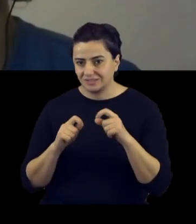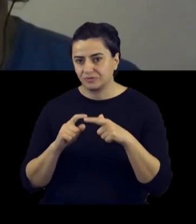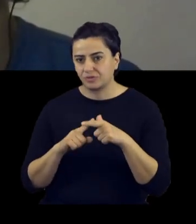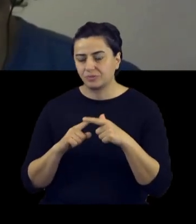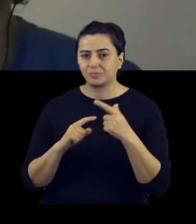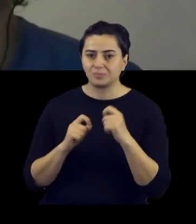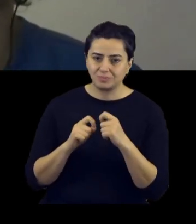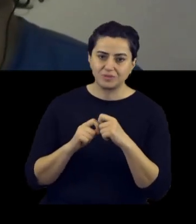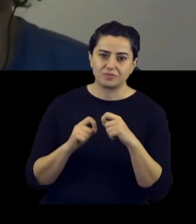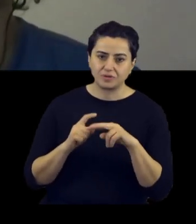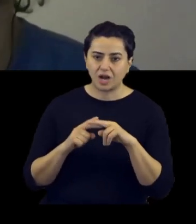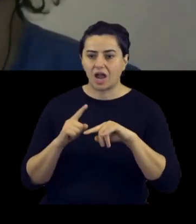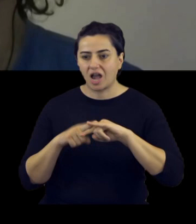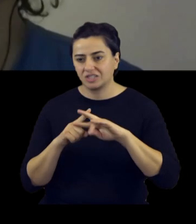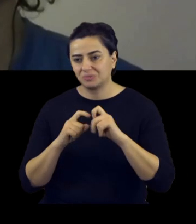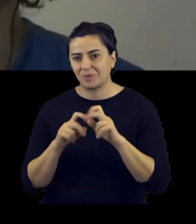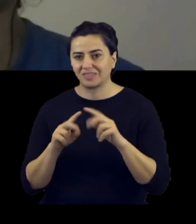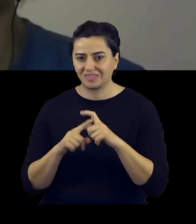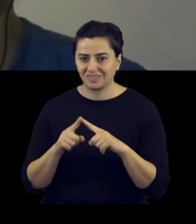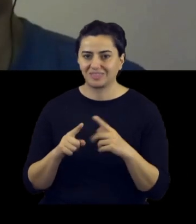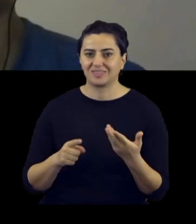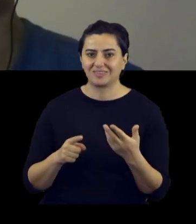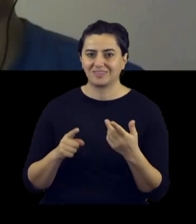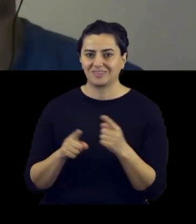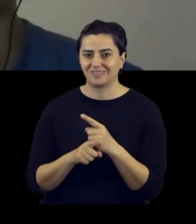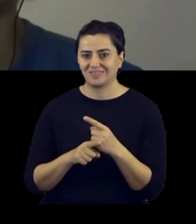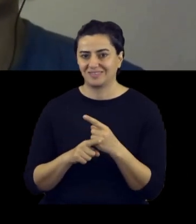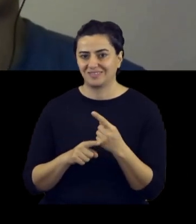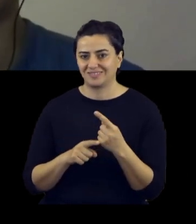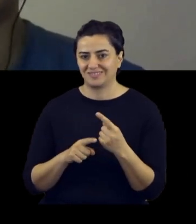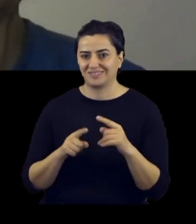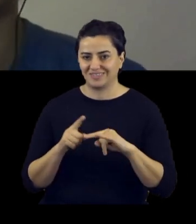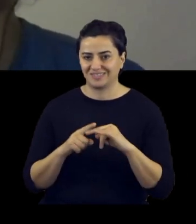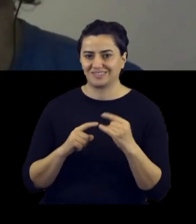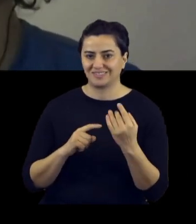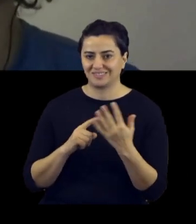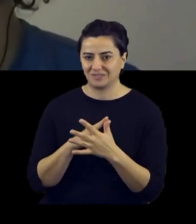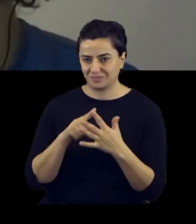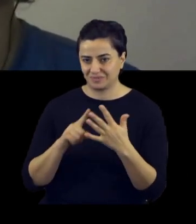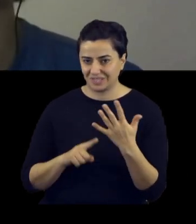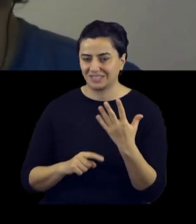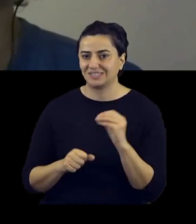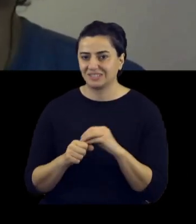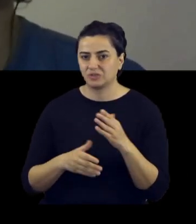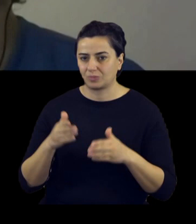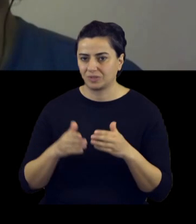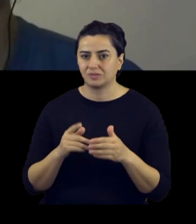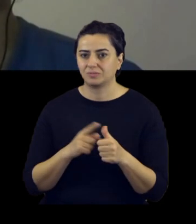IC4U2, BB4ALL, Haşmet, Android ve Dio.